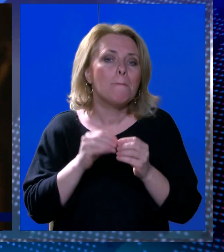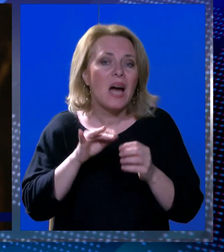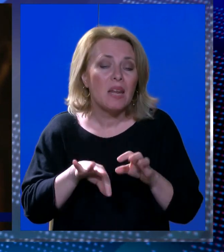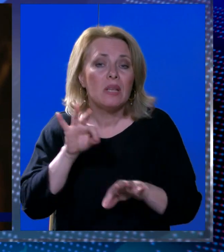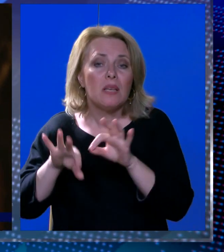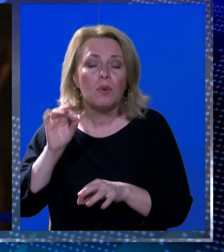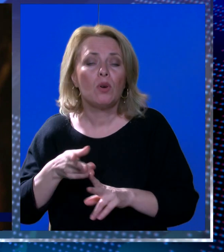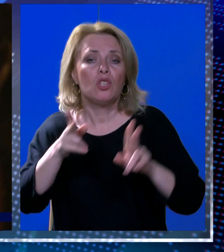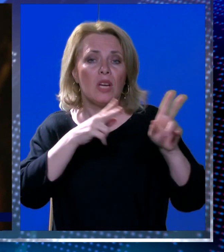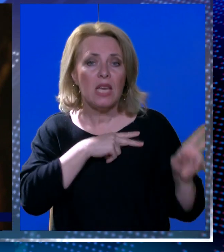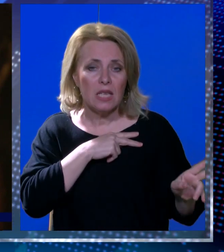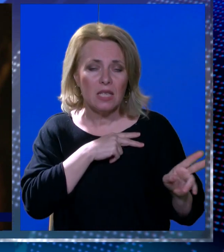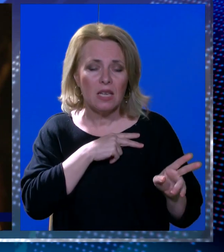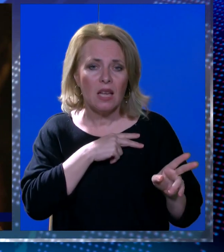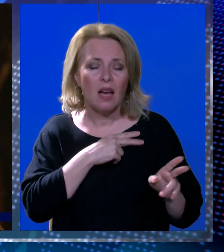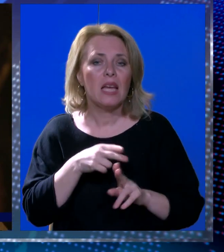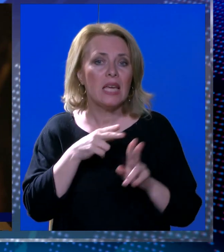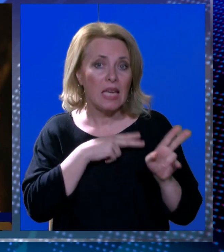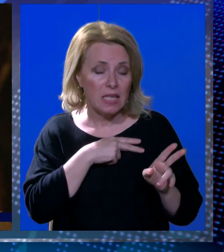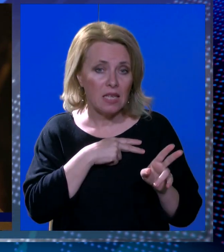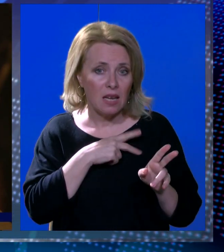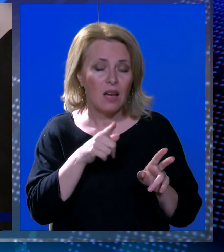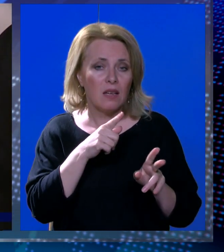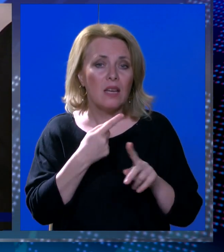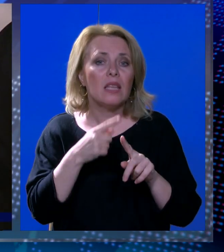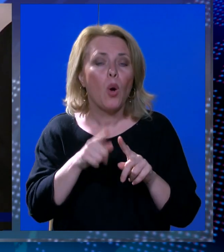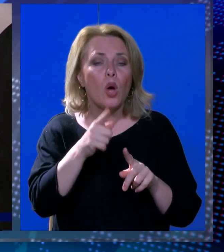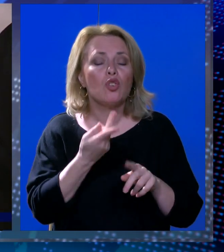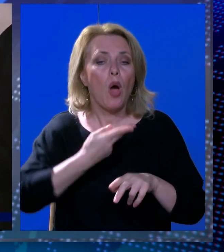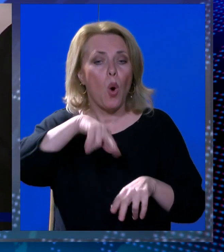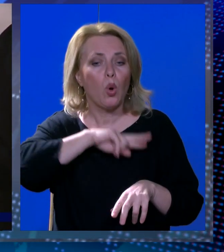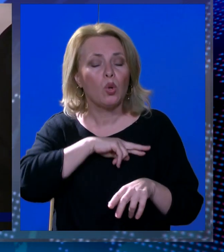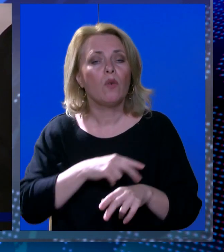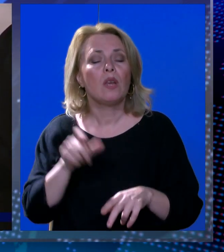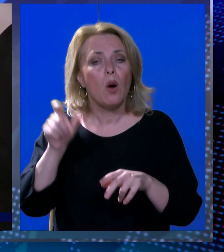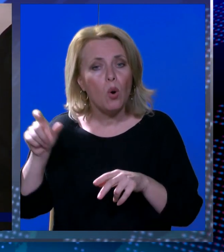doći do prave istine. Istine zbog koje će odgovorne stići pravda.